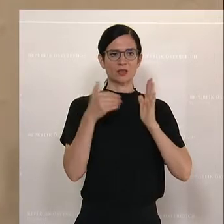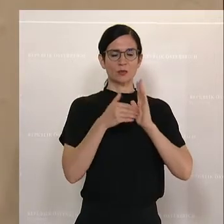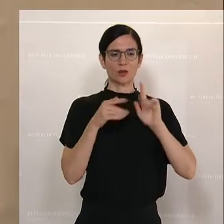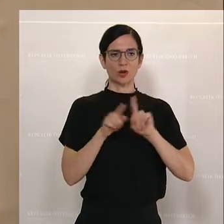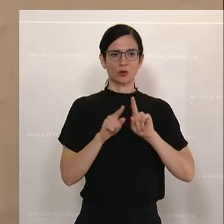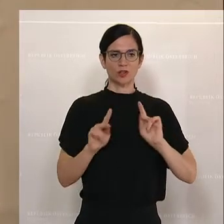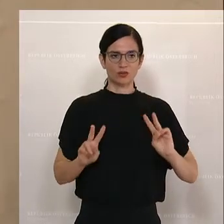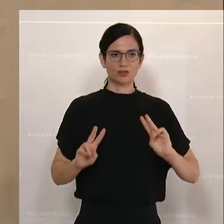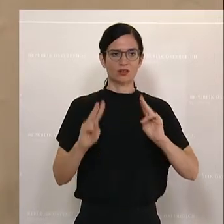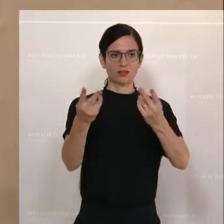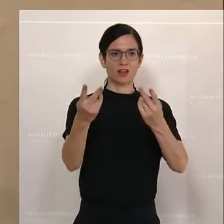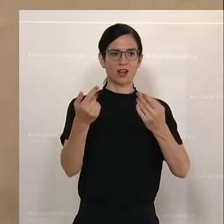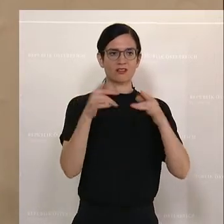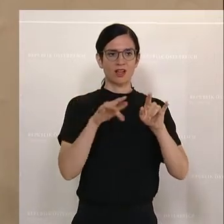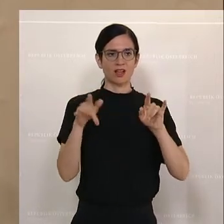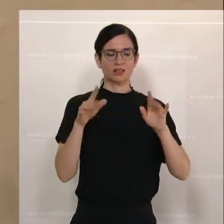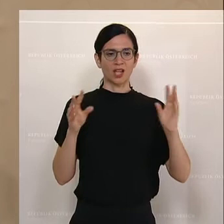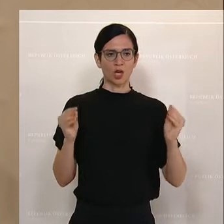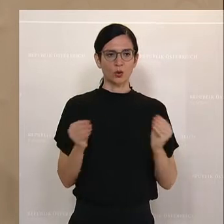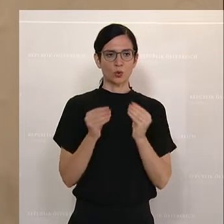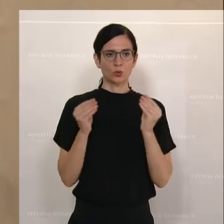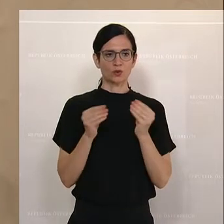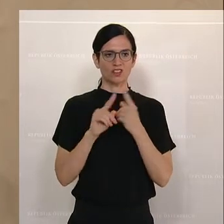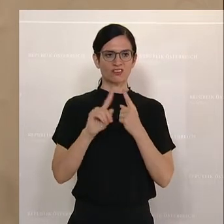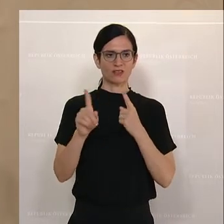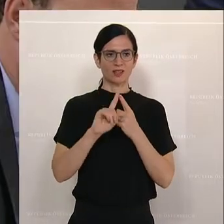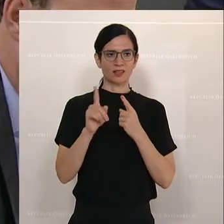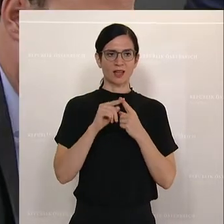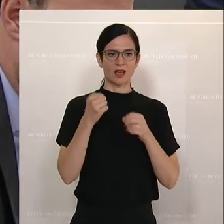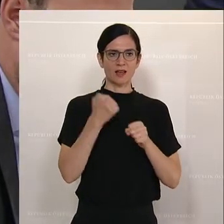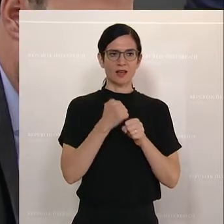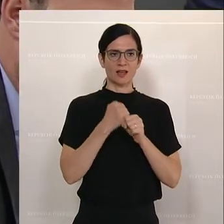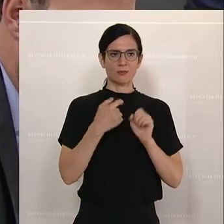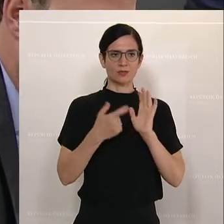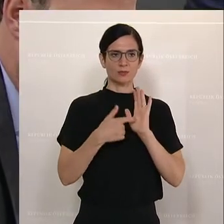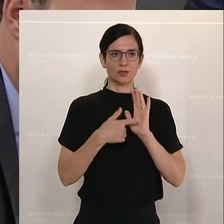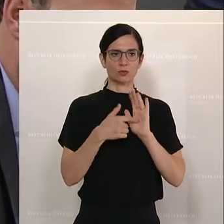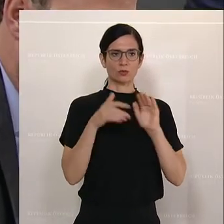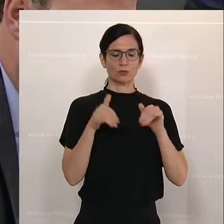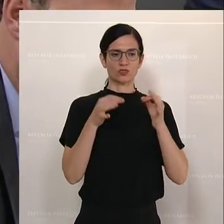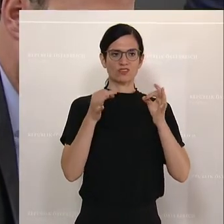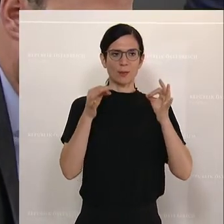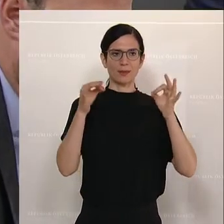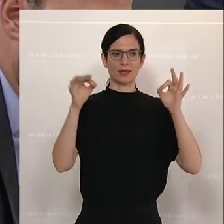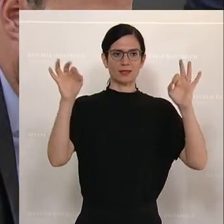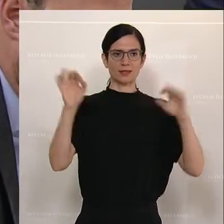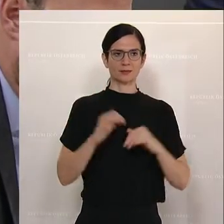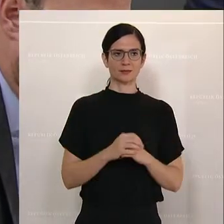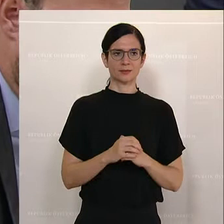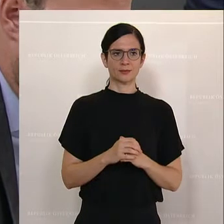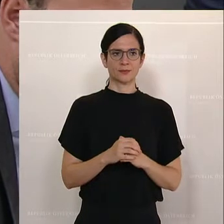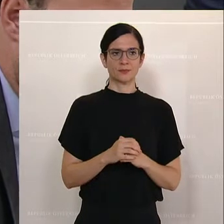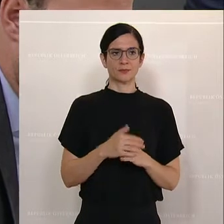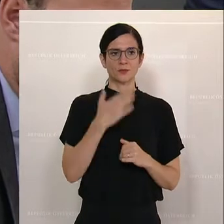grenzüberschreitenden Güterverkehr, die Arbeitsbedingungen zu verbessern. Und ich möchte hier darauf